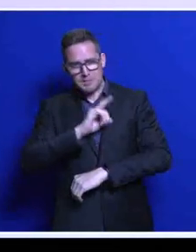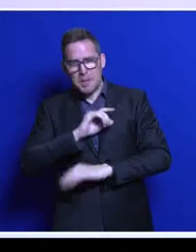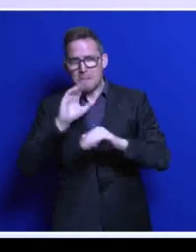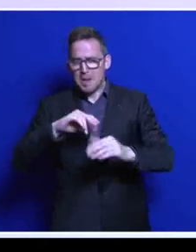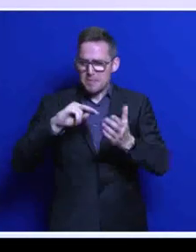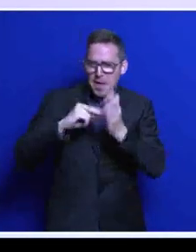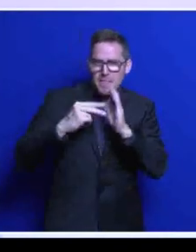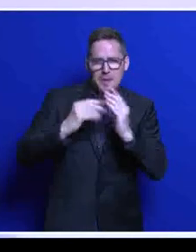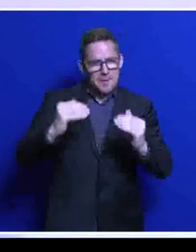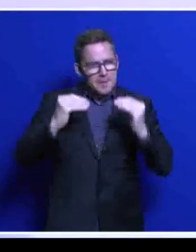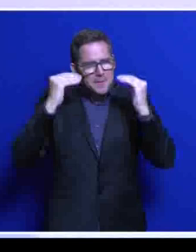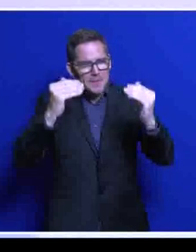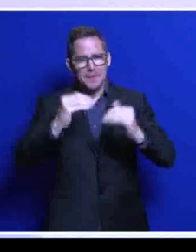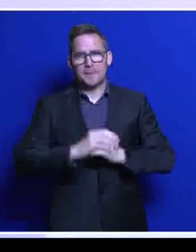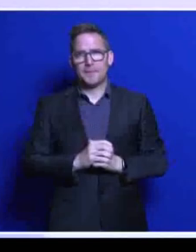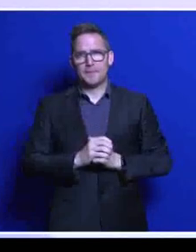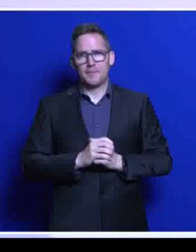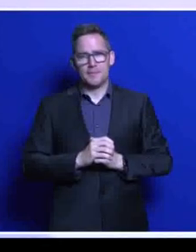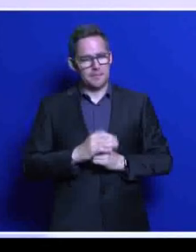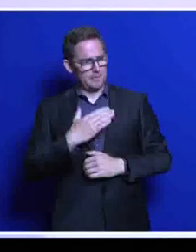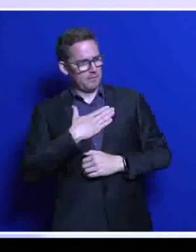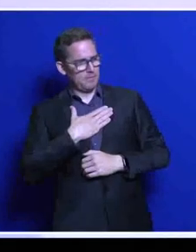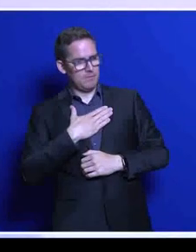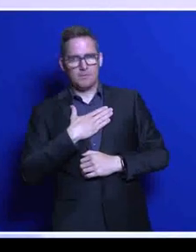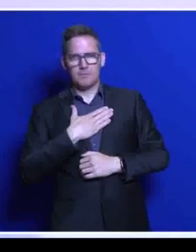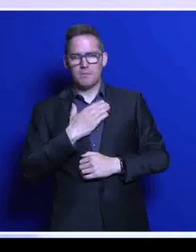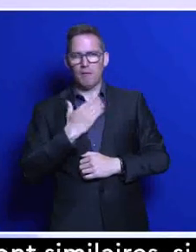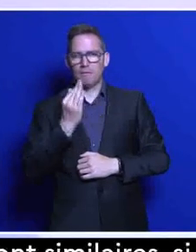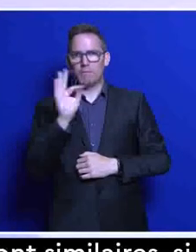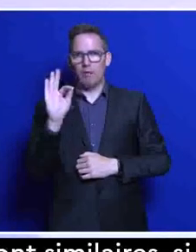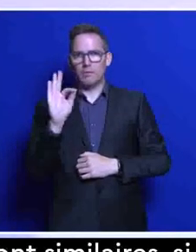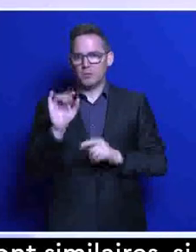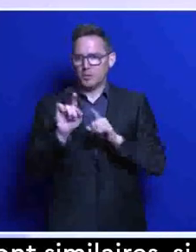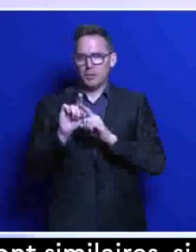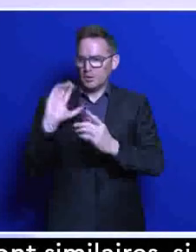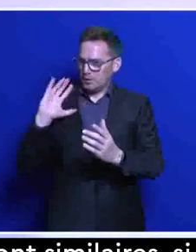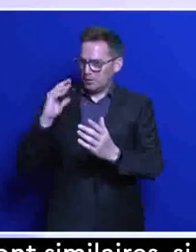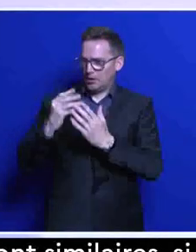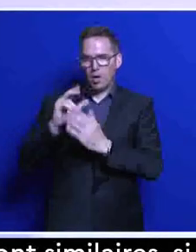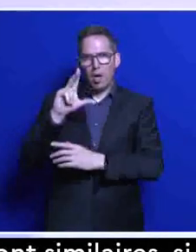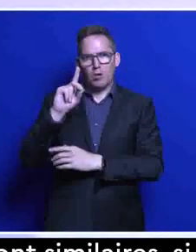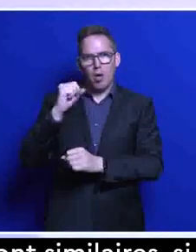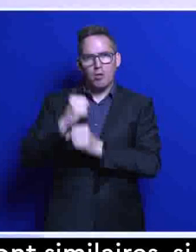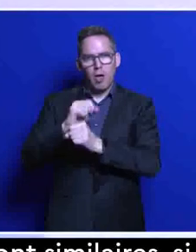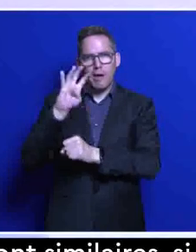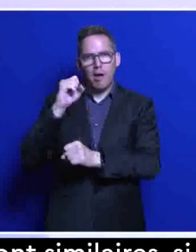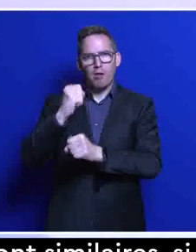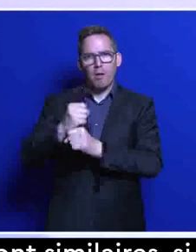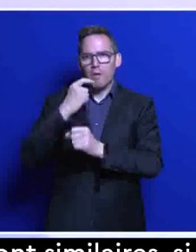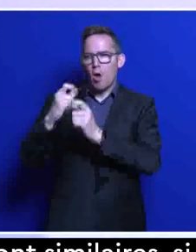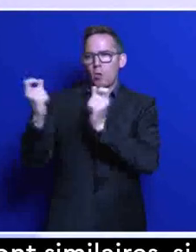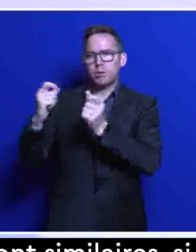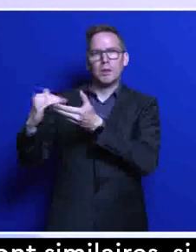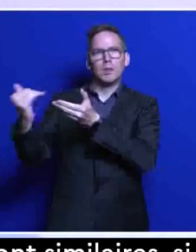efficaces, si de l'autre côté, la France a enfin tourné la page de 30 à 40 années de délocalisation industrielle, de